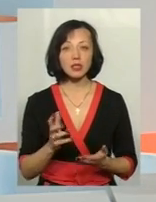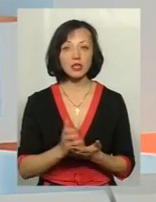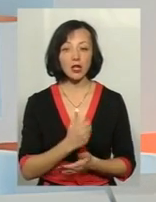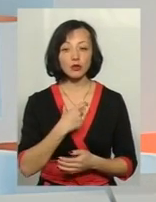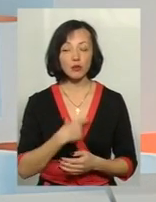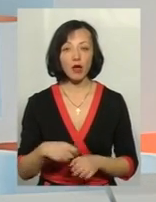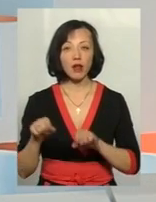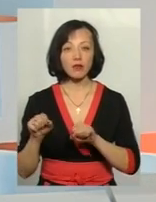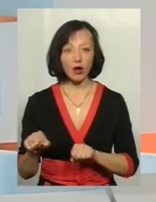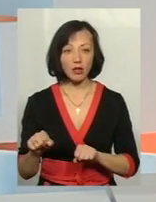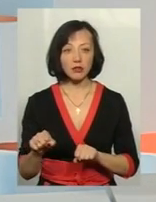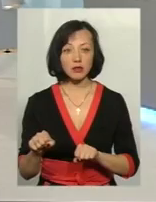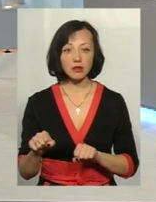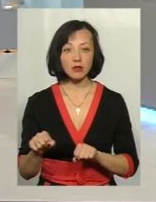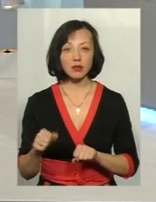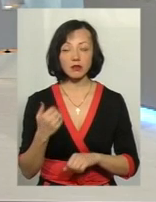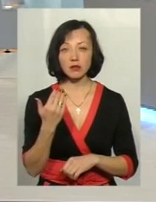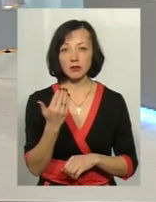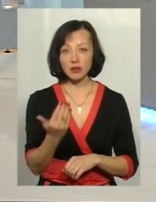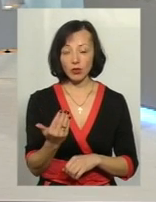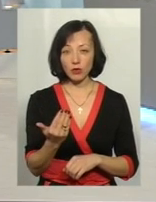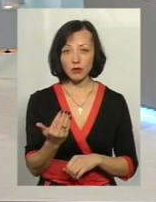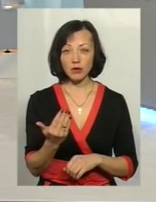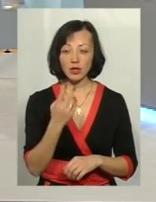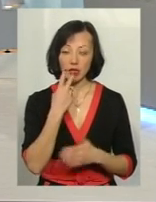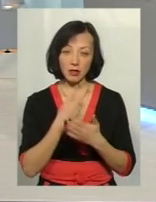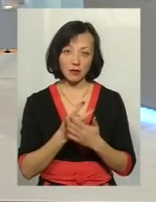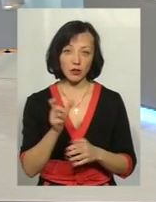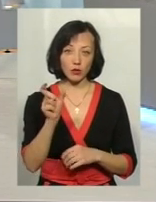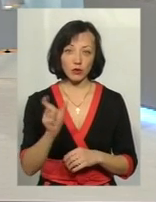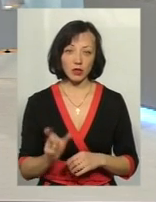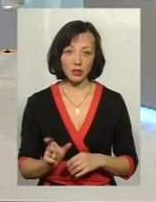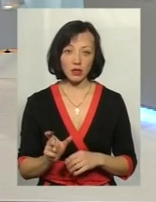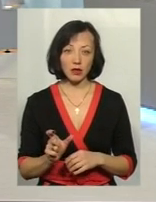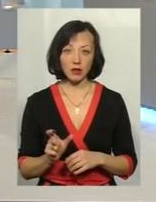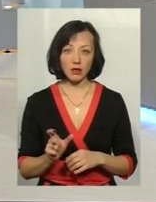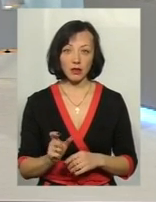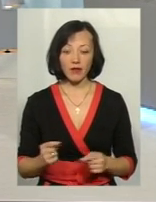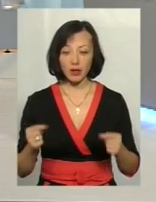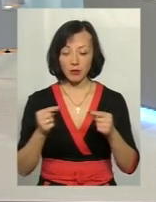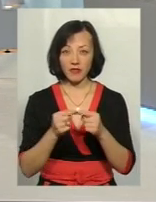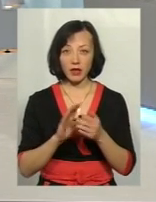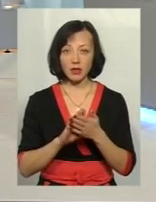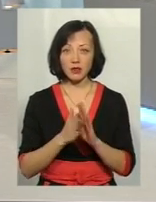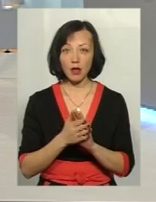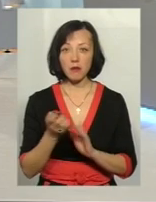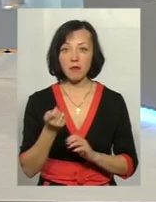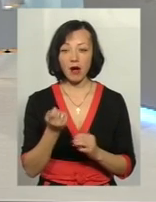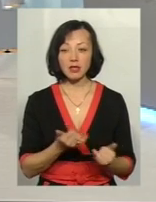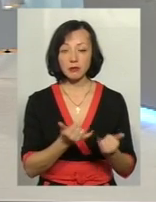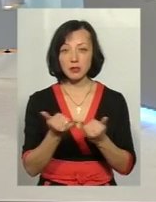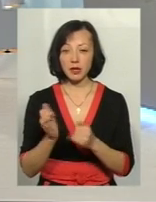собі адвоката в його конторі, але адвокат дивиться, що людина відповідає статусу малозабезпеченої,